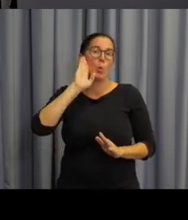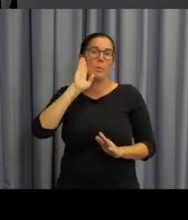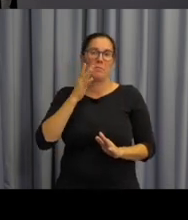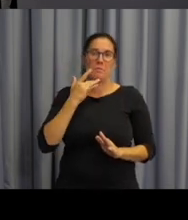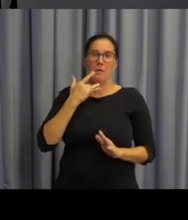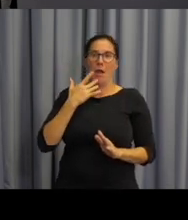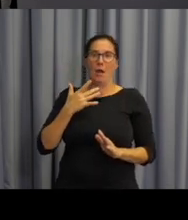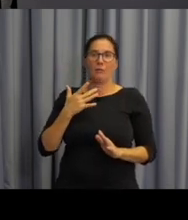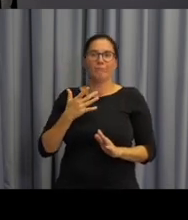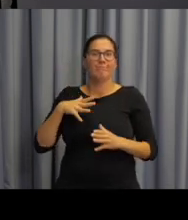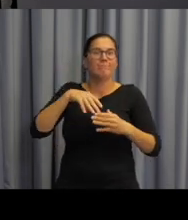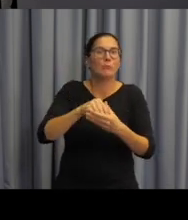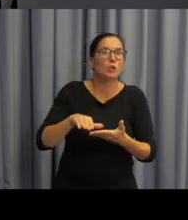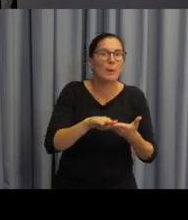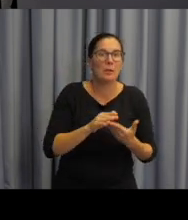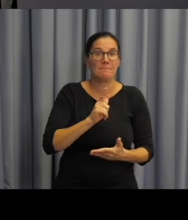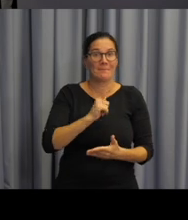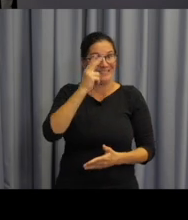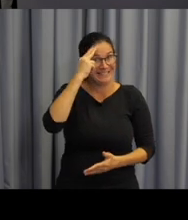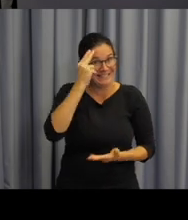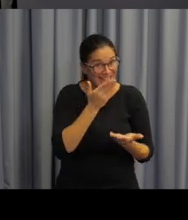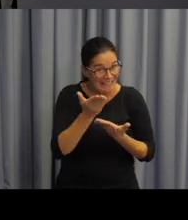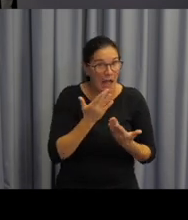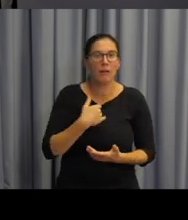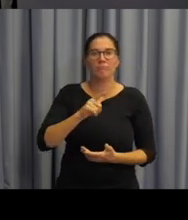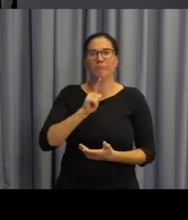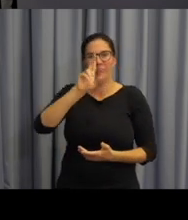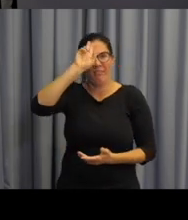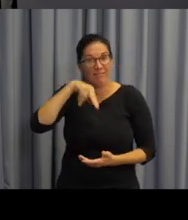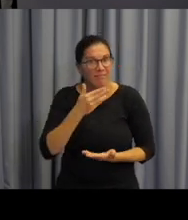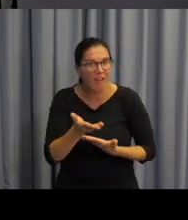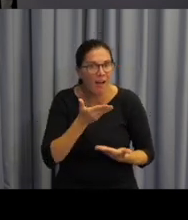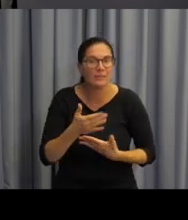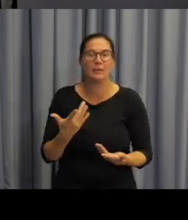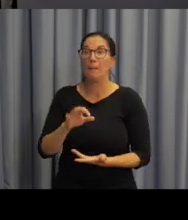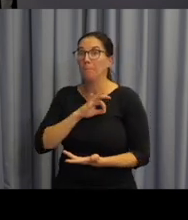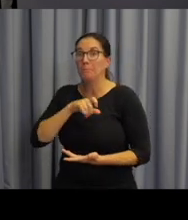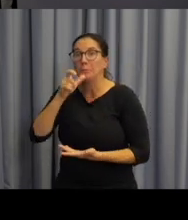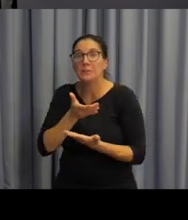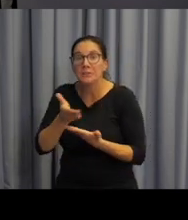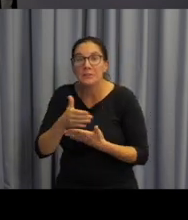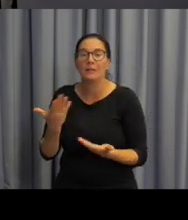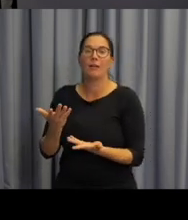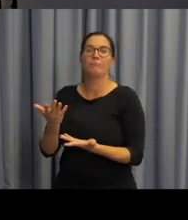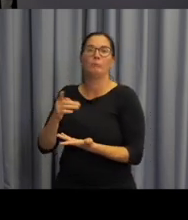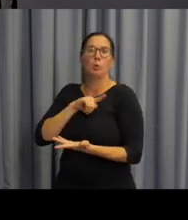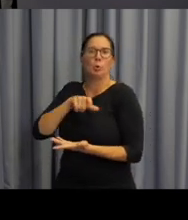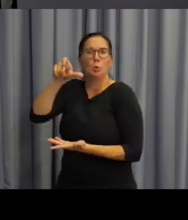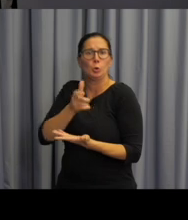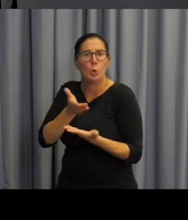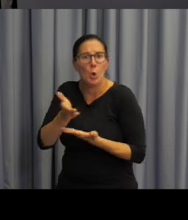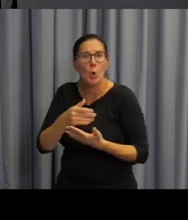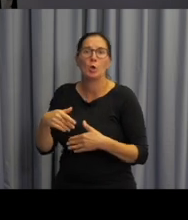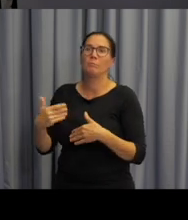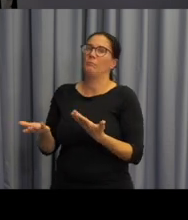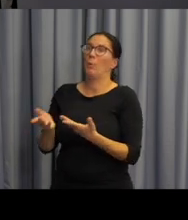společenských rolí, například známý, neznámý, přítel, nepřítel, soukromá osoba, úřední osoba,